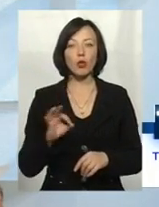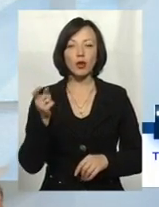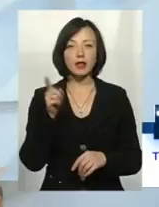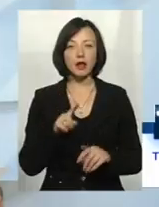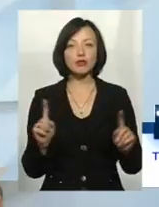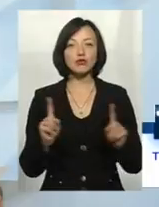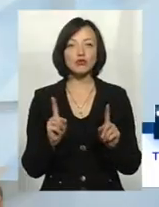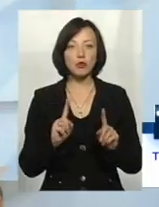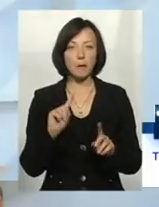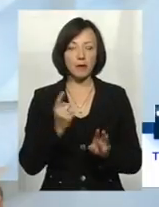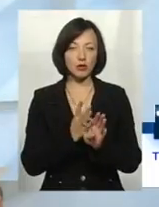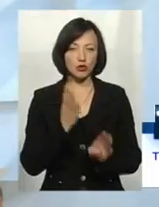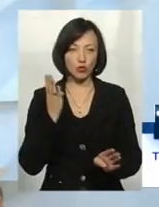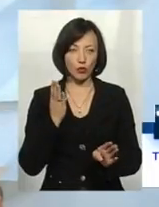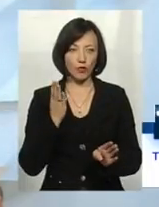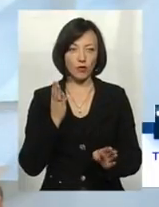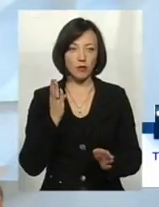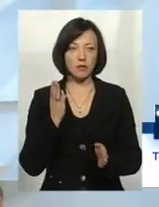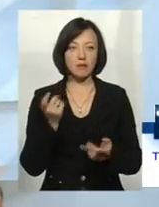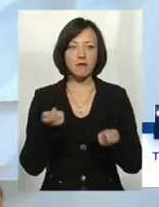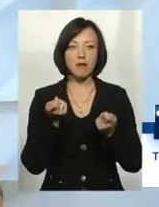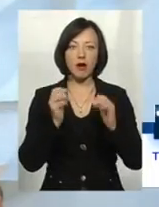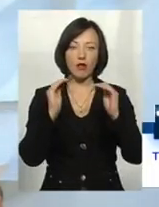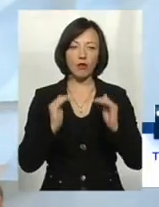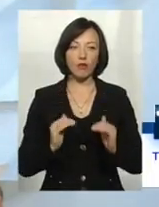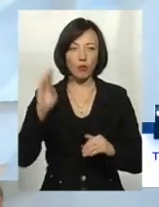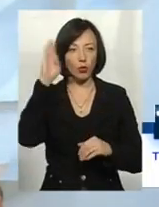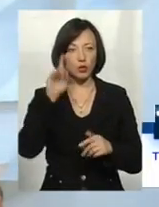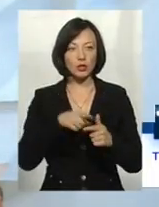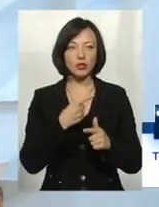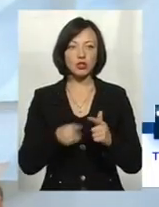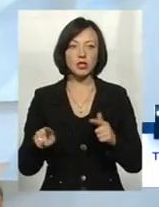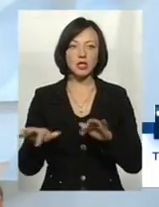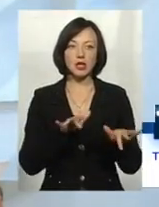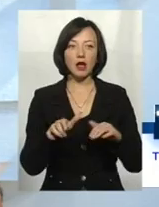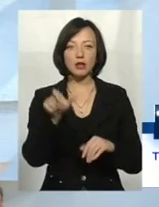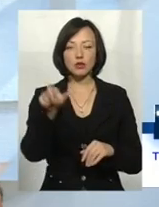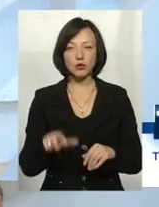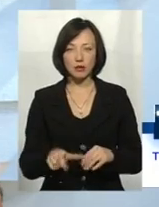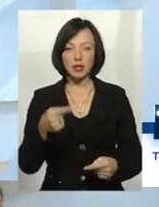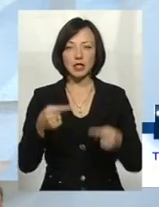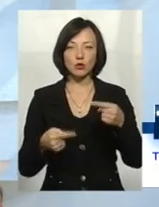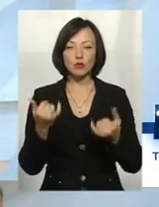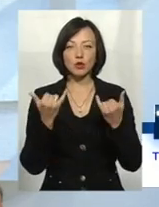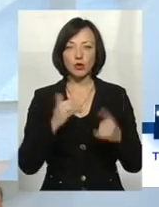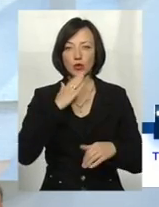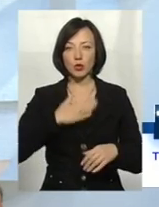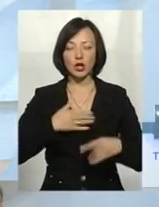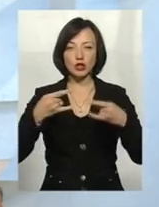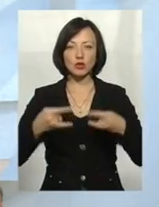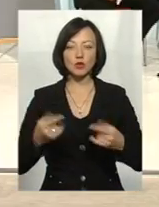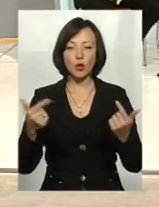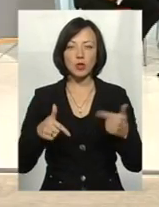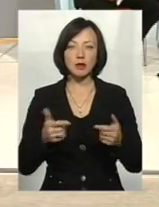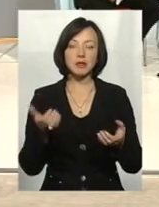що першочергово, маловодя чи все-таки діяльність людини. Про це все дискутуємо сьогодні у нашій студії. з